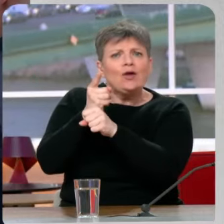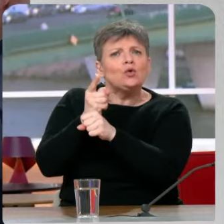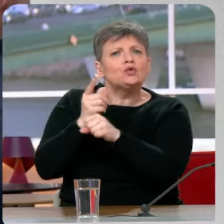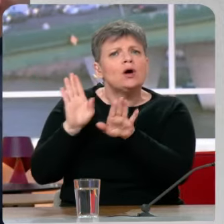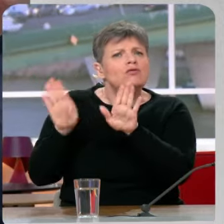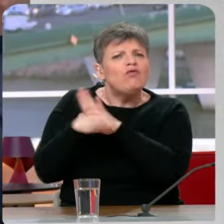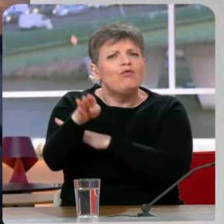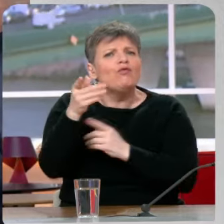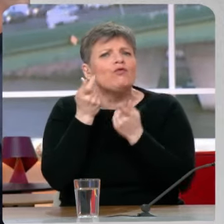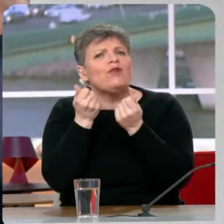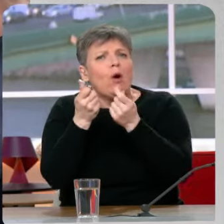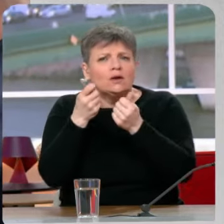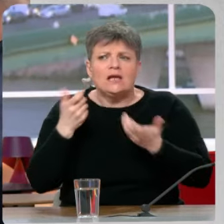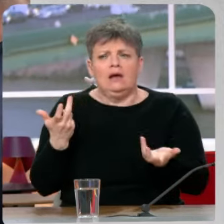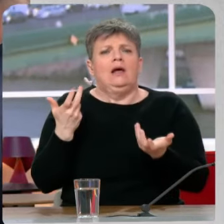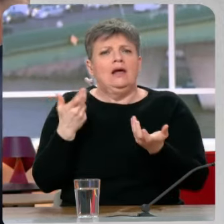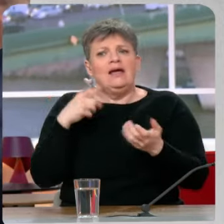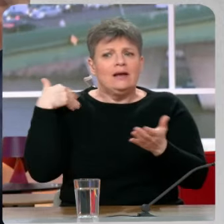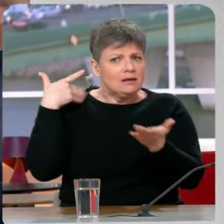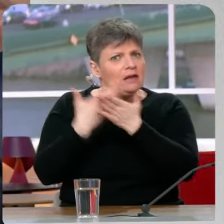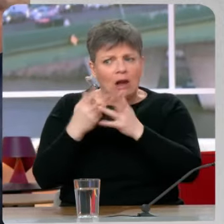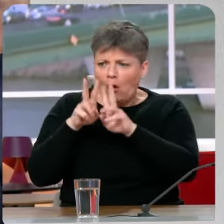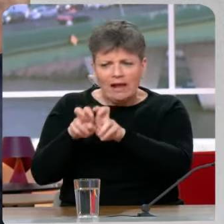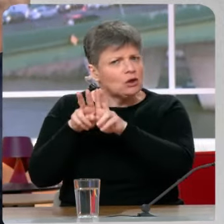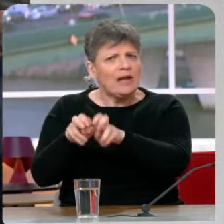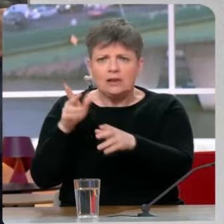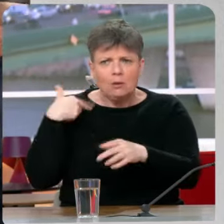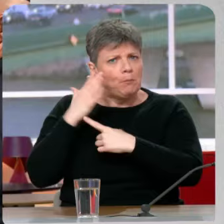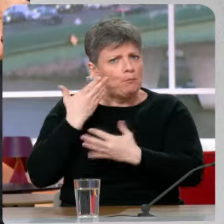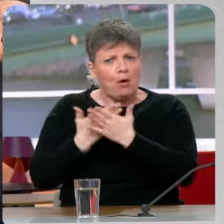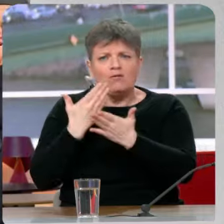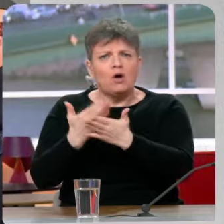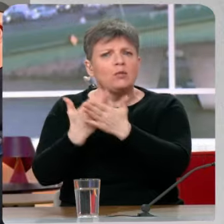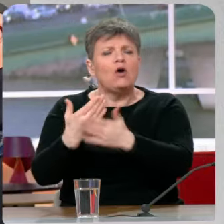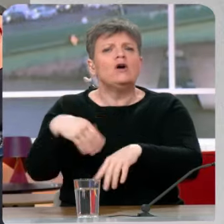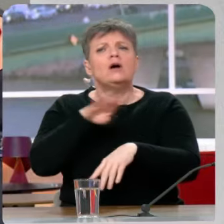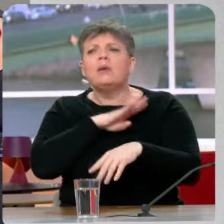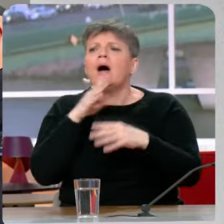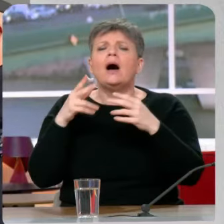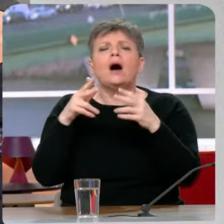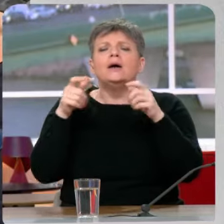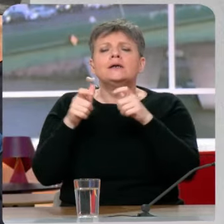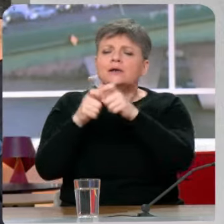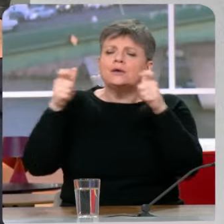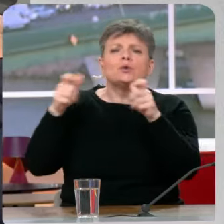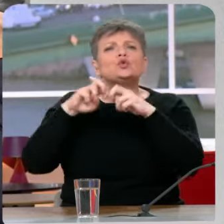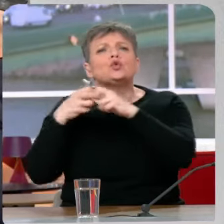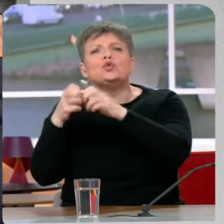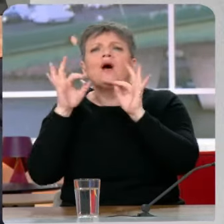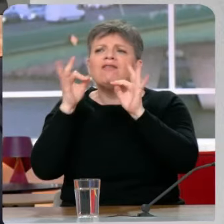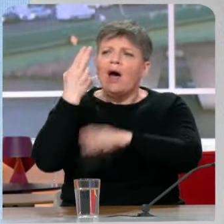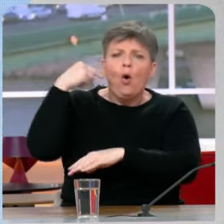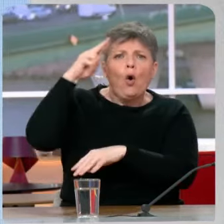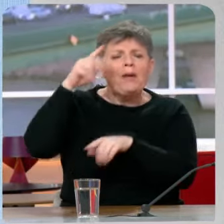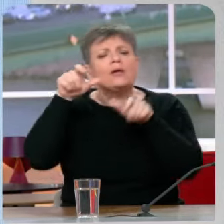toutes les enquêtes qui ont été menées depuis démontrent que c'était vrai. Avec ce qu'on appelle l'OLAF, c'est-à-dire des structures qui, au niveau européen, guettent